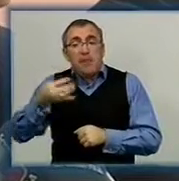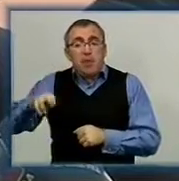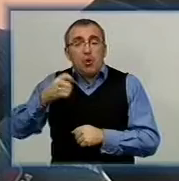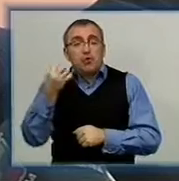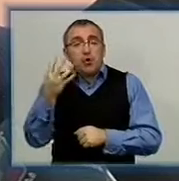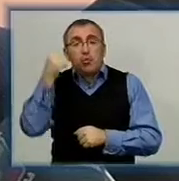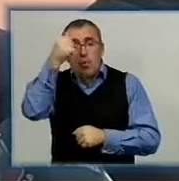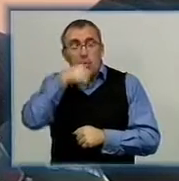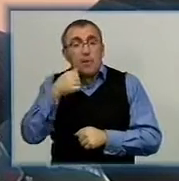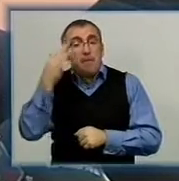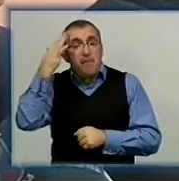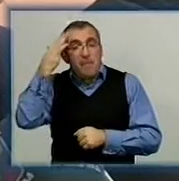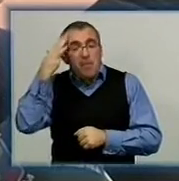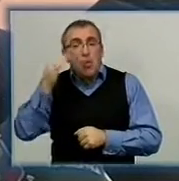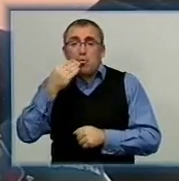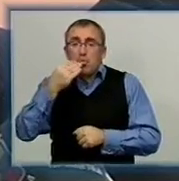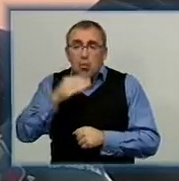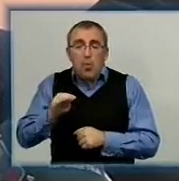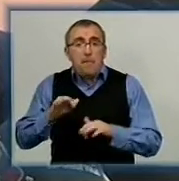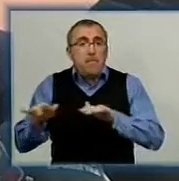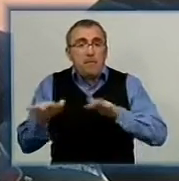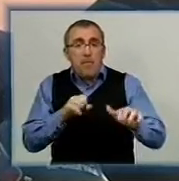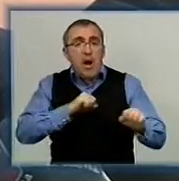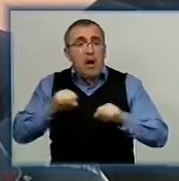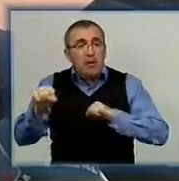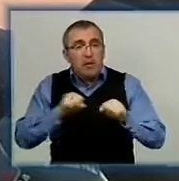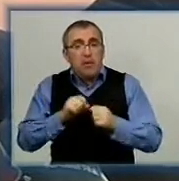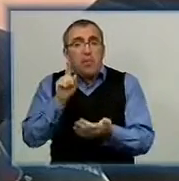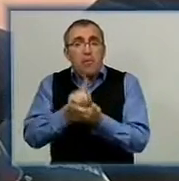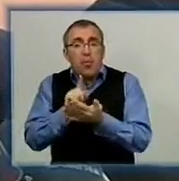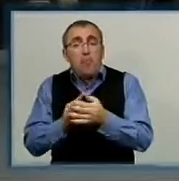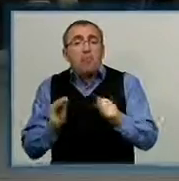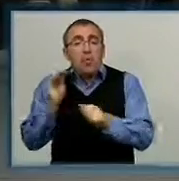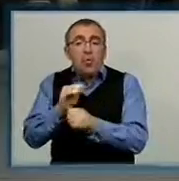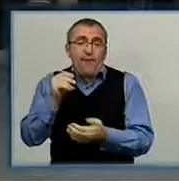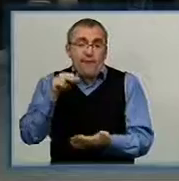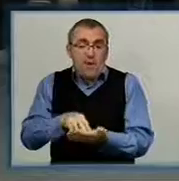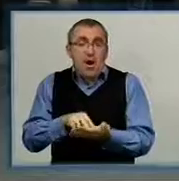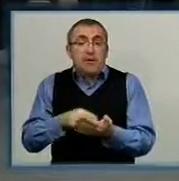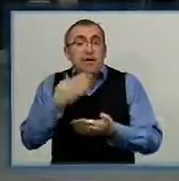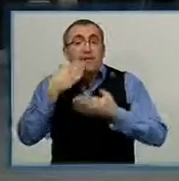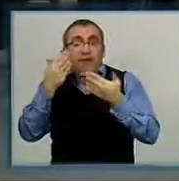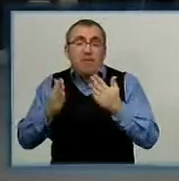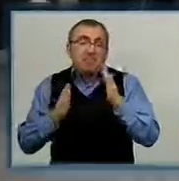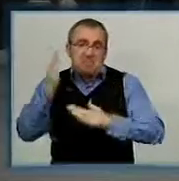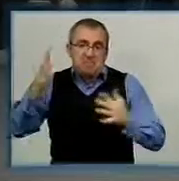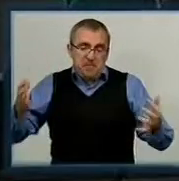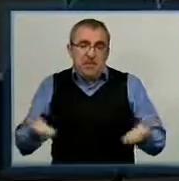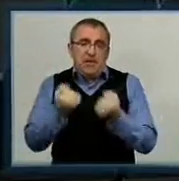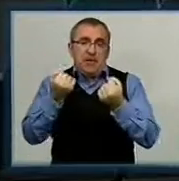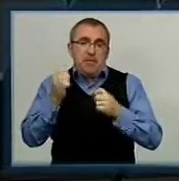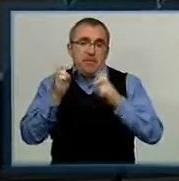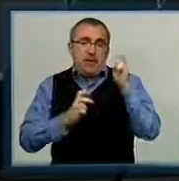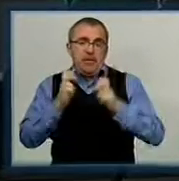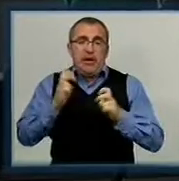року з метою удосконалення механізму адміністрування податку на додану вартість. Звернення підтримали всі присутні підприємці.